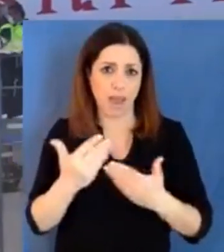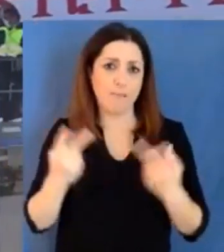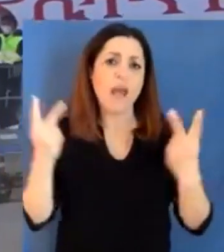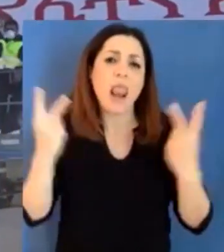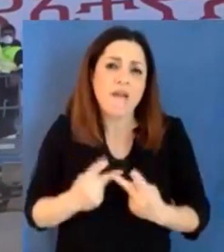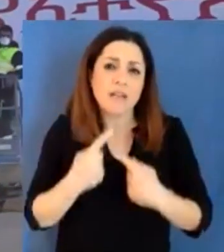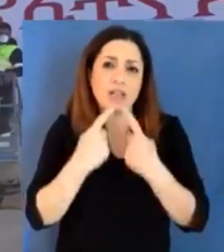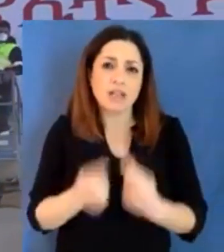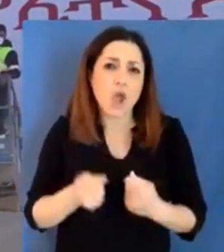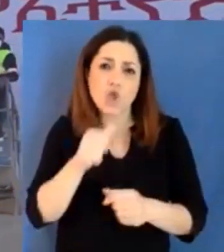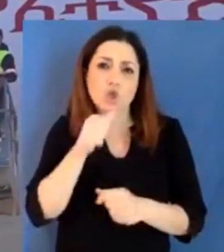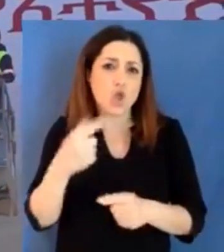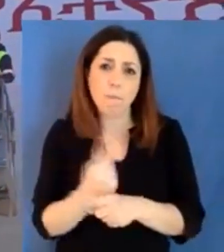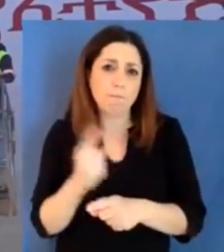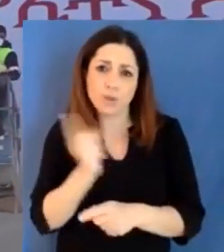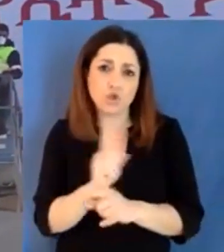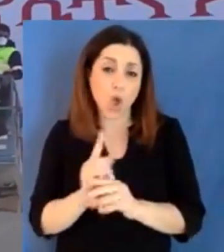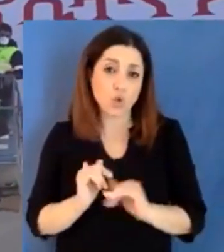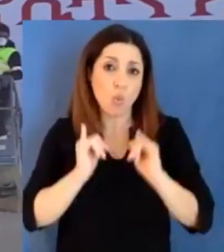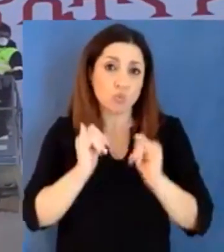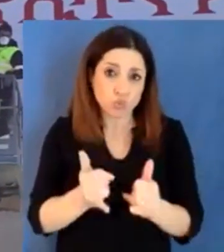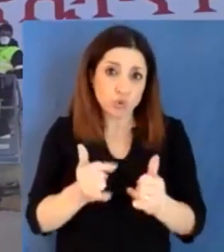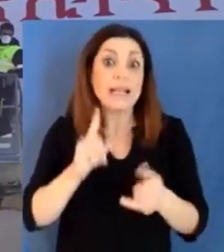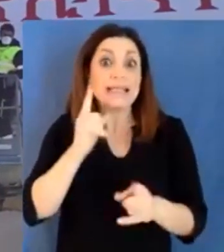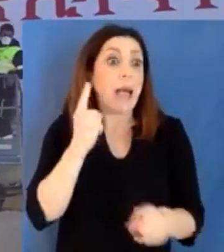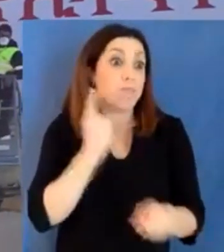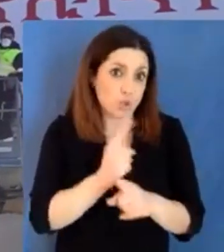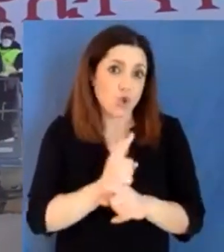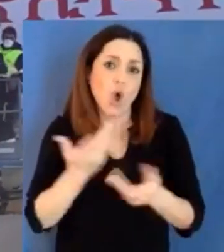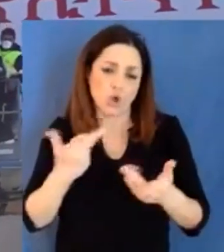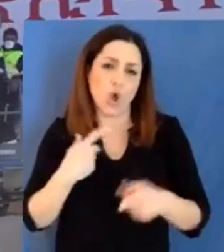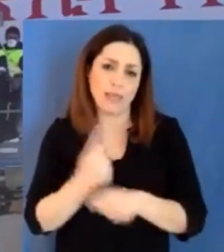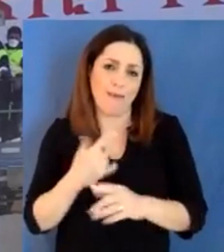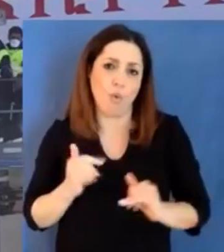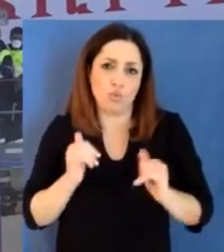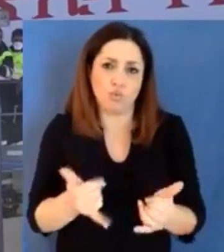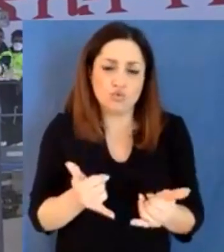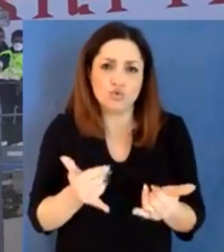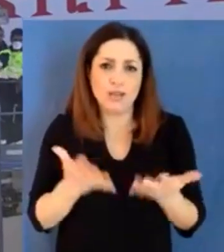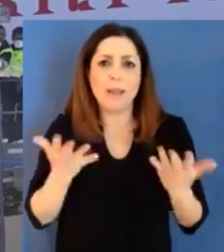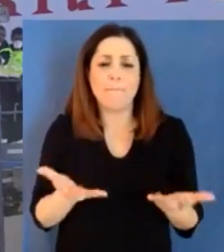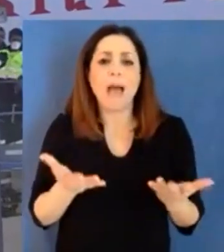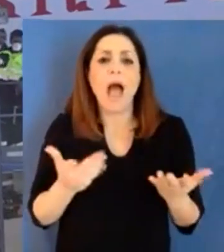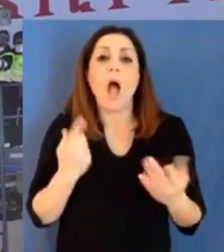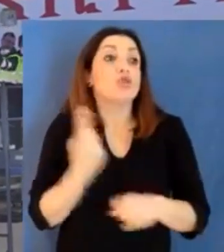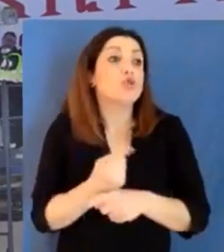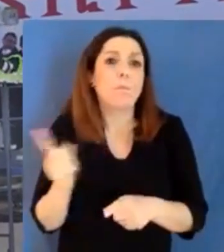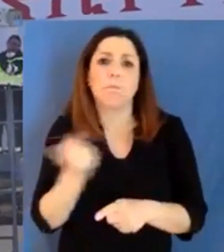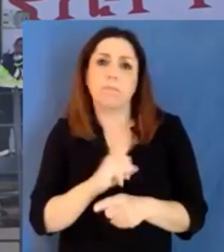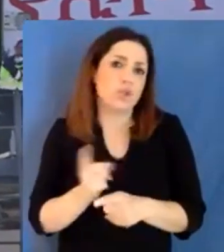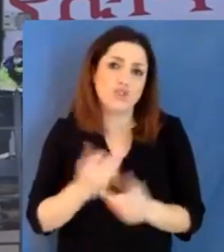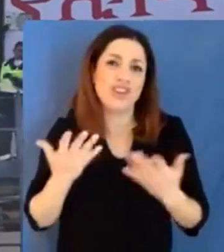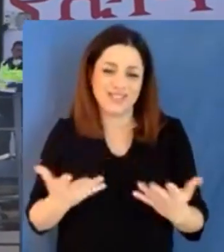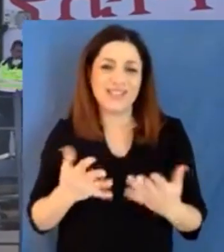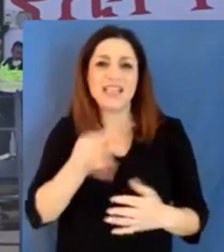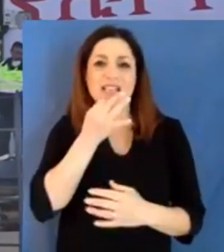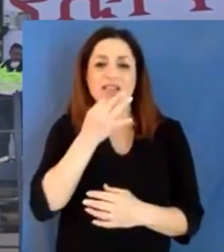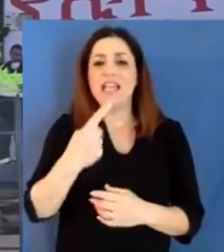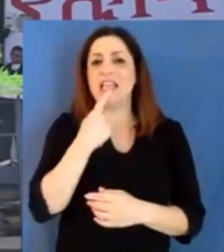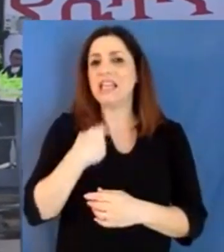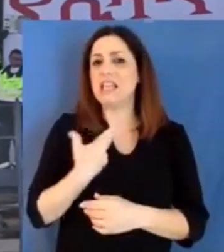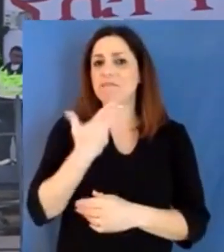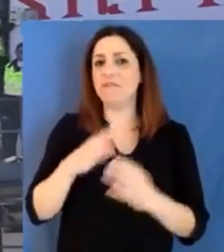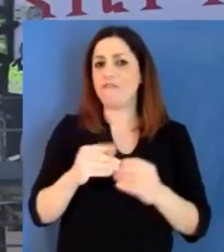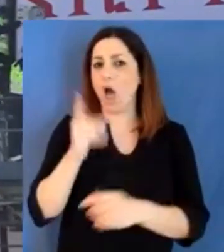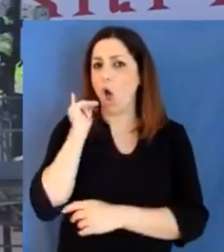di farlo, chi dà degli ordini, chi prende delle responsabilità non è che deve poi andare per strada a fare